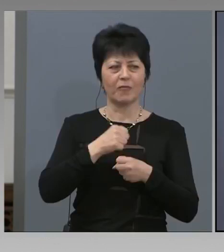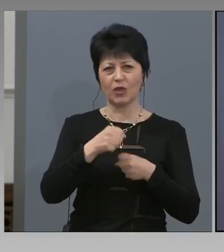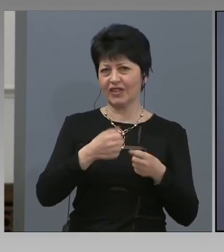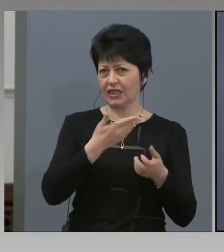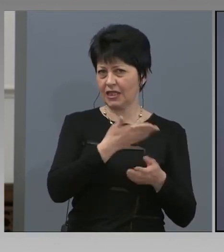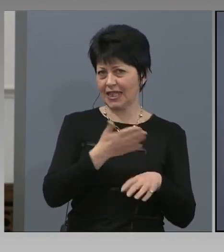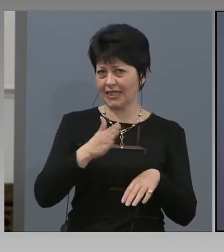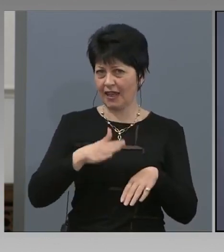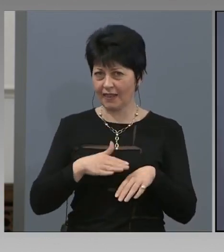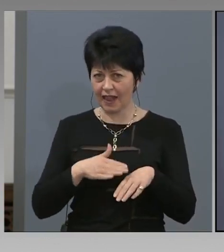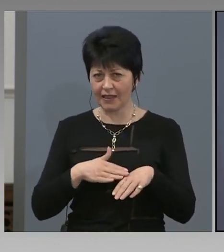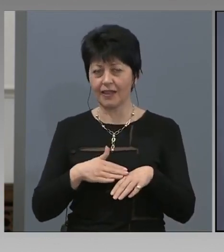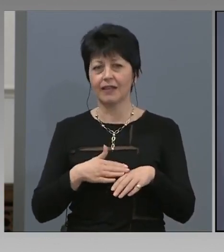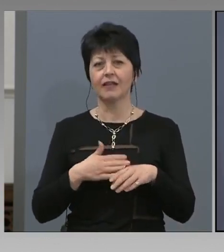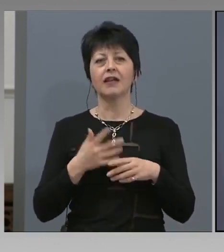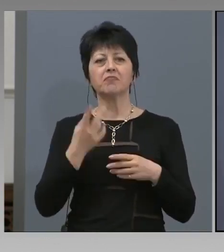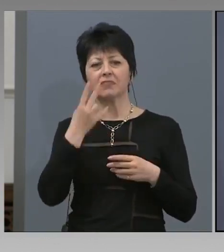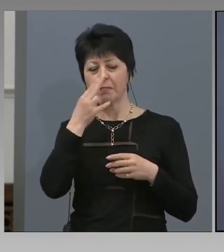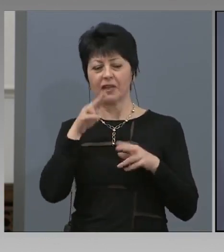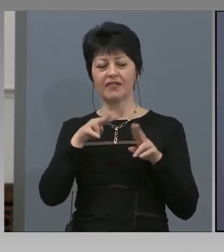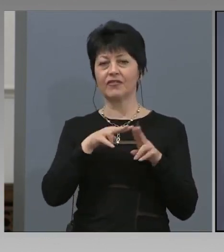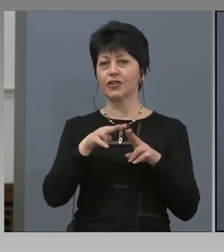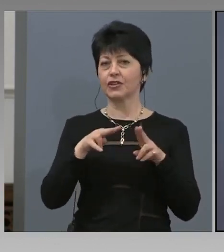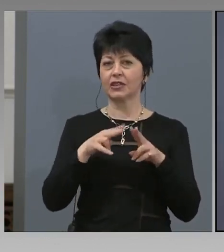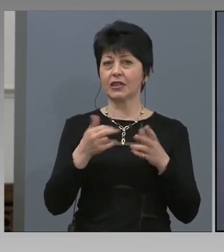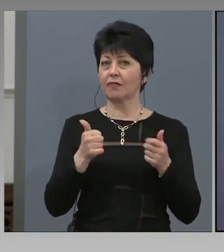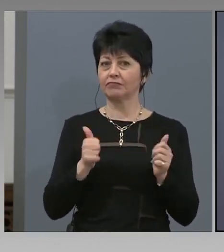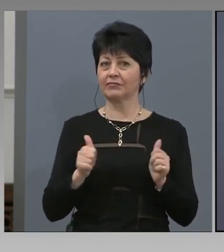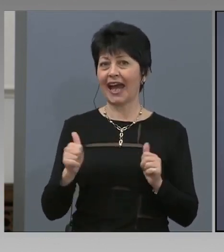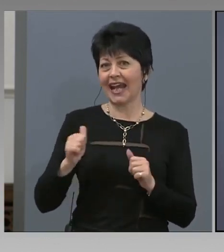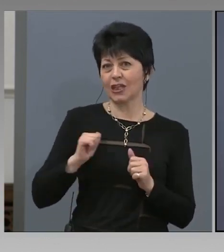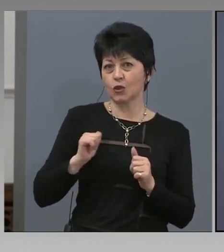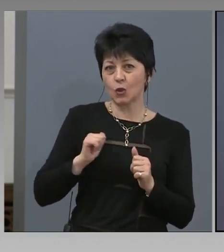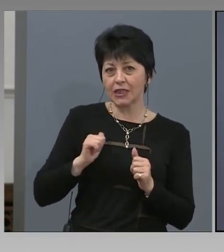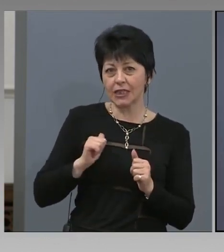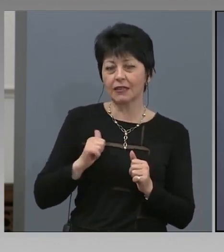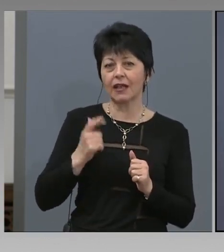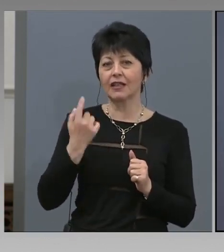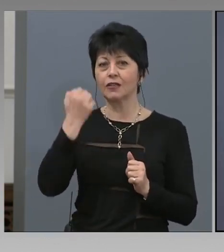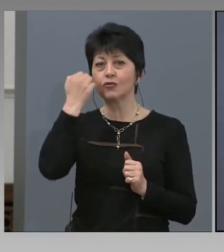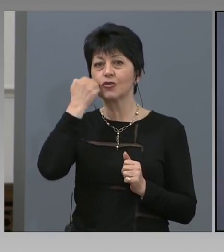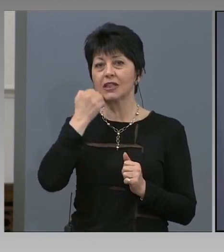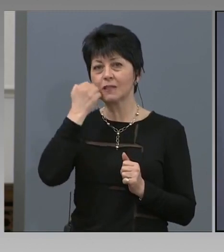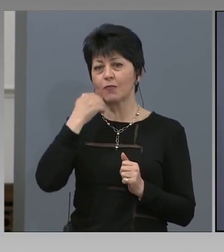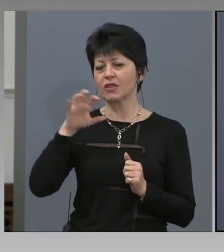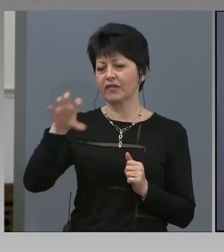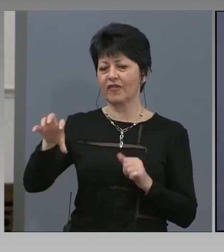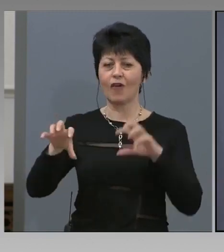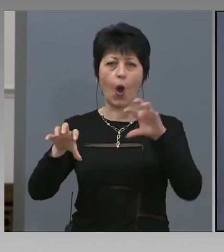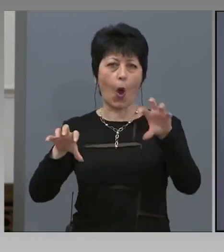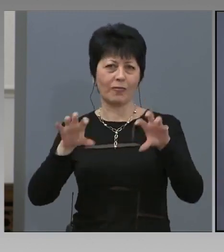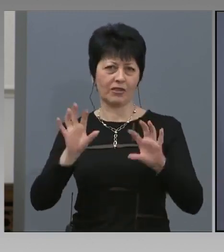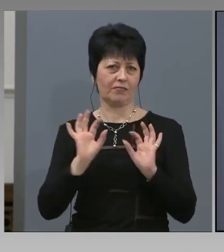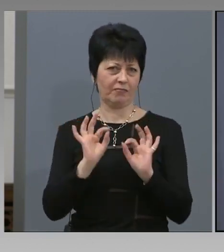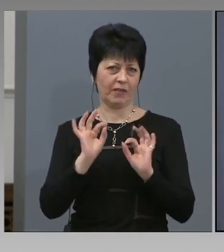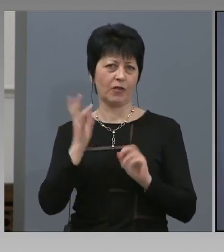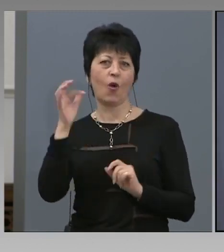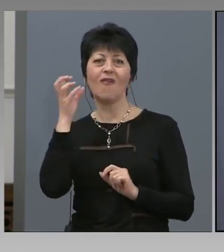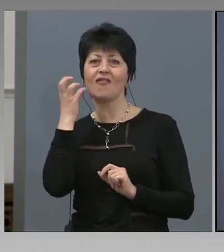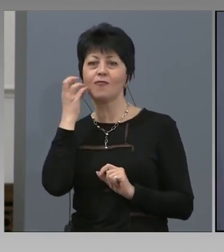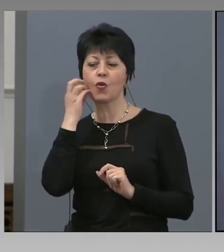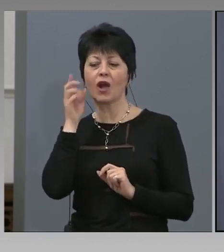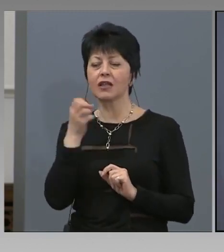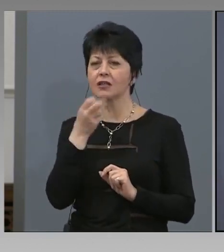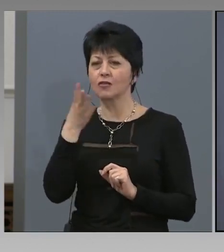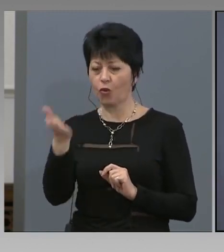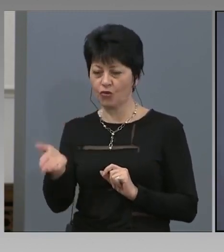възможности за предвиждане на ресурсите, на здравните ресурси, които трябва да се използват в дадена област, примерно в Бургастава,